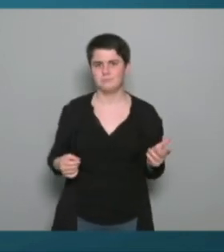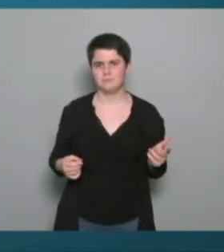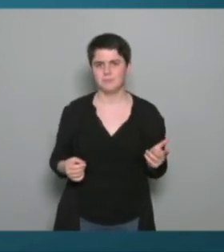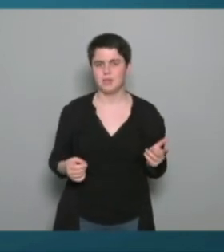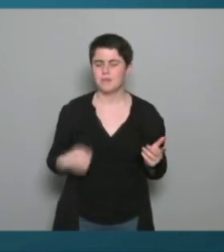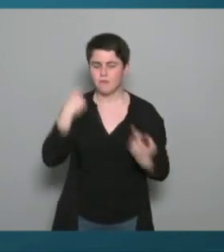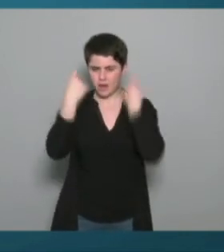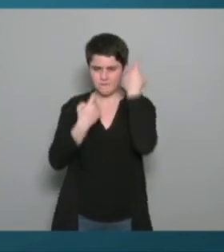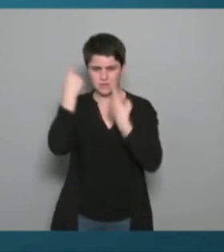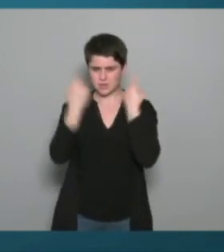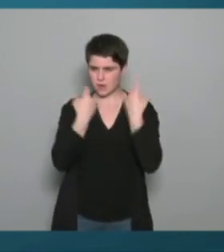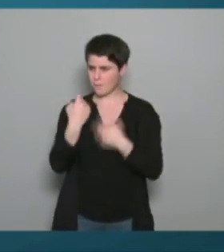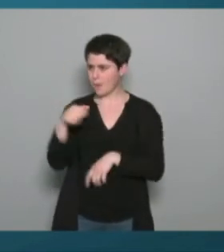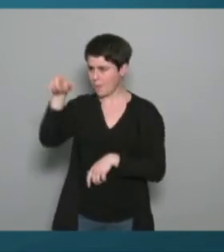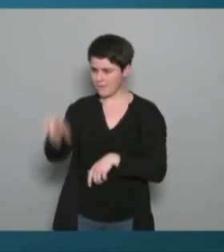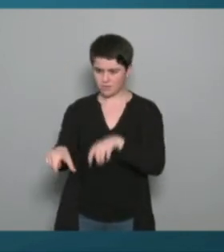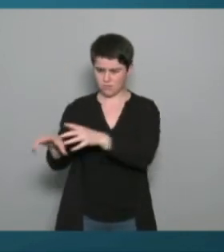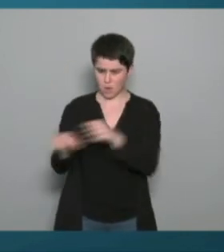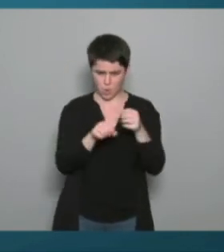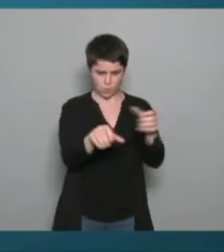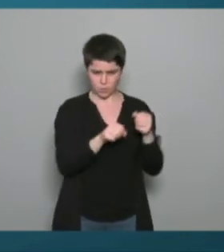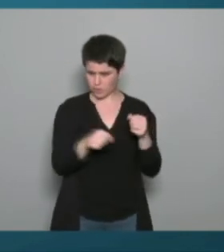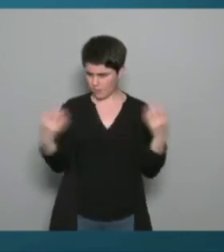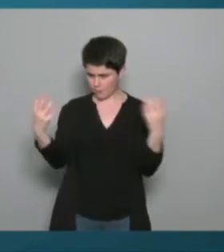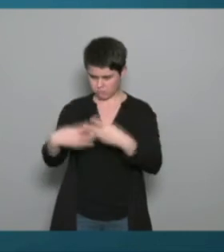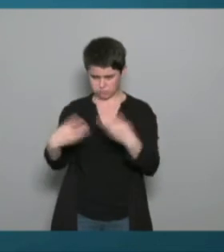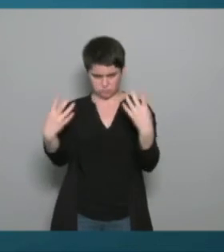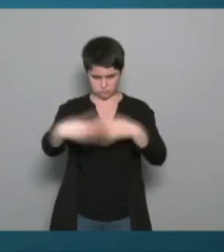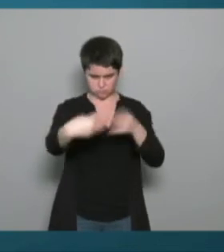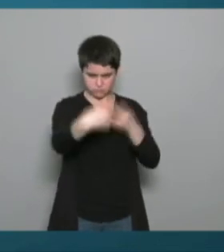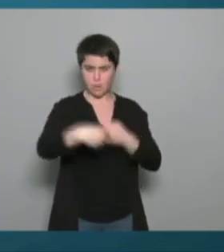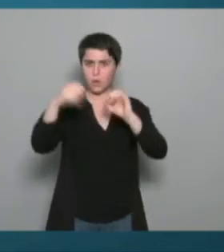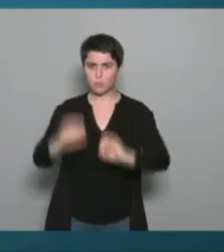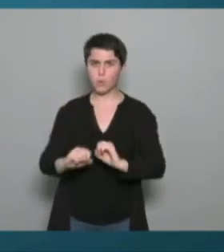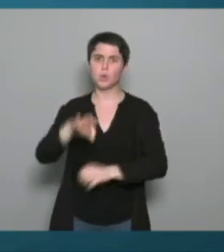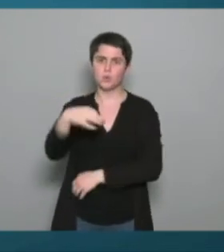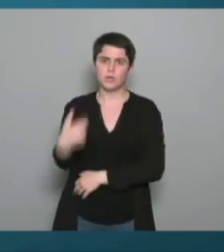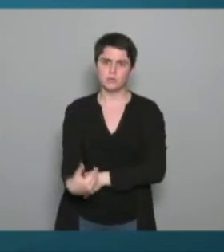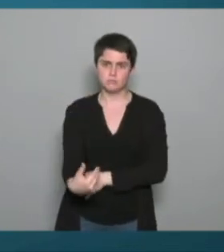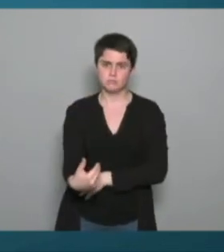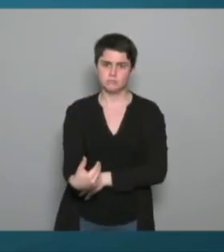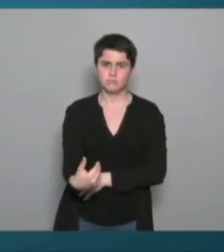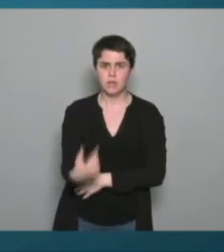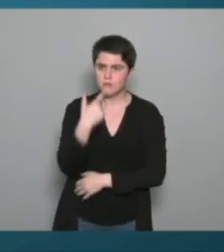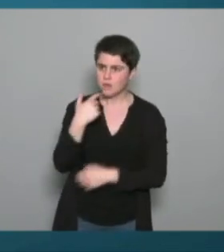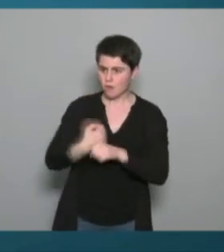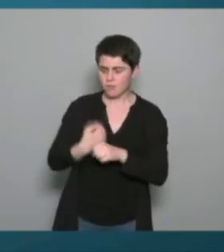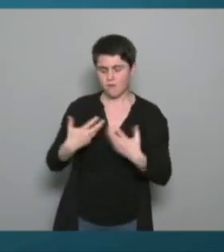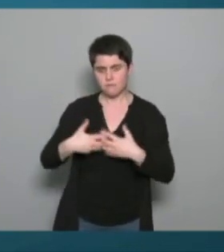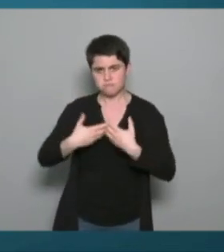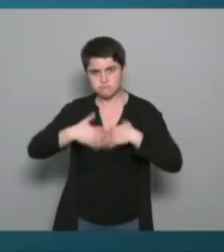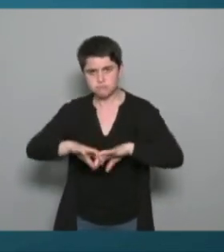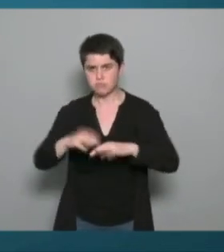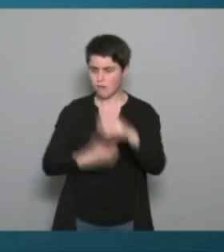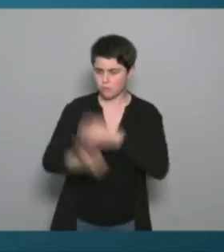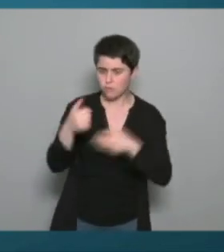personnes puissent aussi travailler ensemble et avoir d'une certaine manière de l'autonomie dans leur travail donc voilà donc les